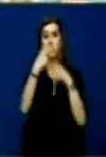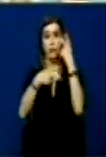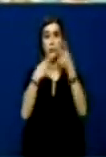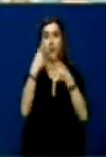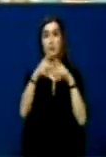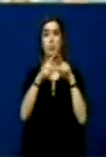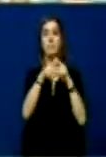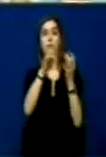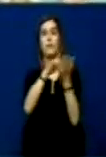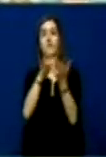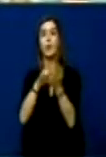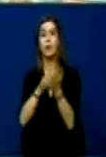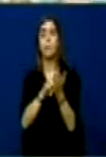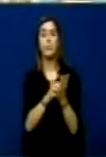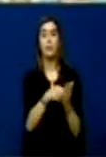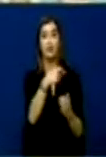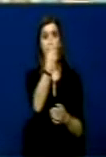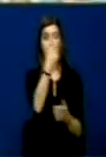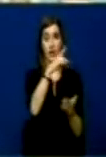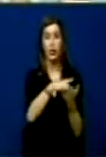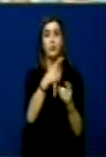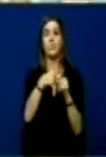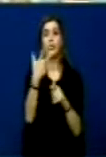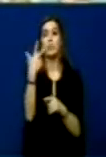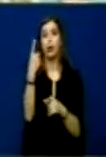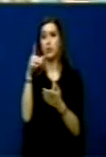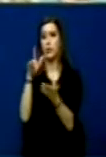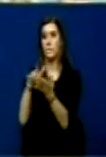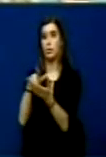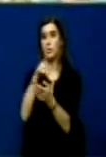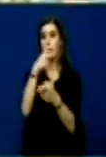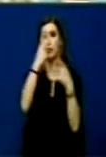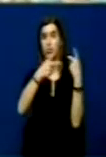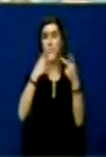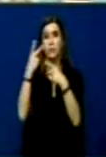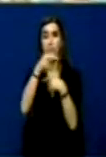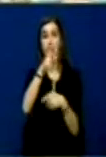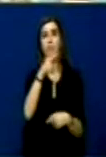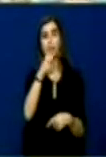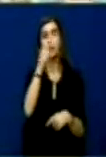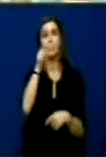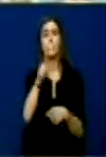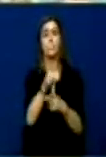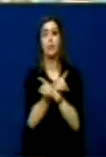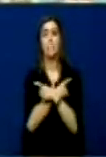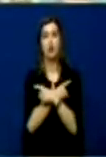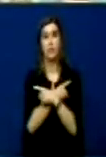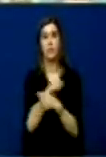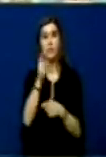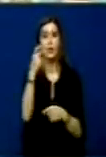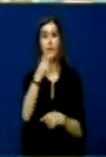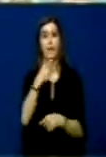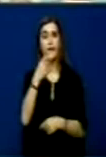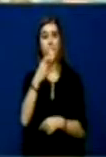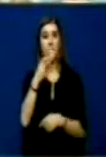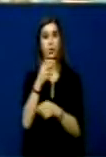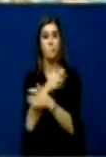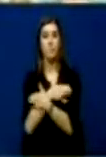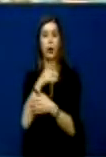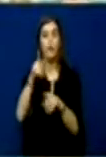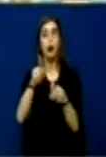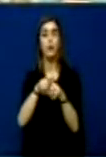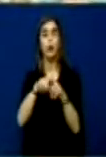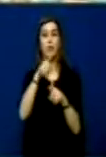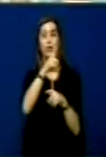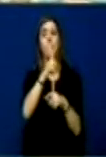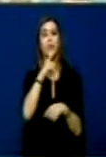kontrolën e pikave 2031, uvrapje starik sa njësie e nverëzëmberi ga strukturat kriminale e të